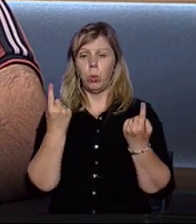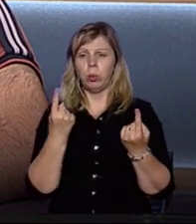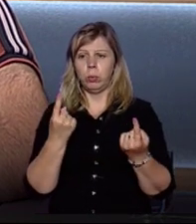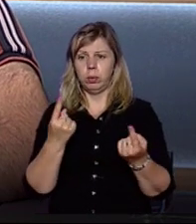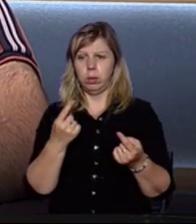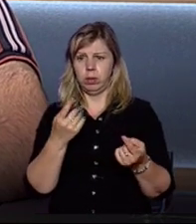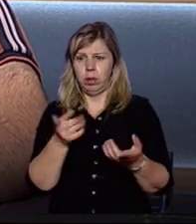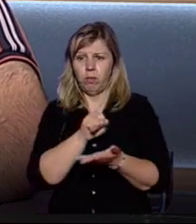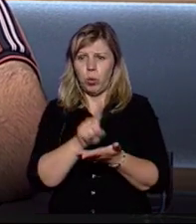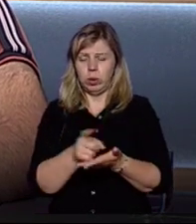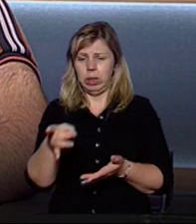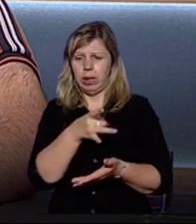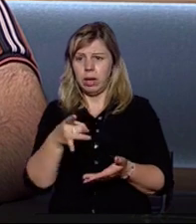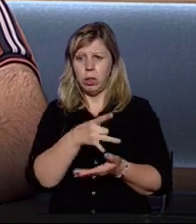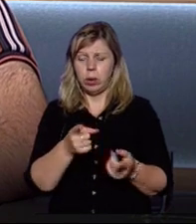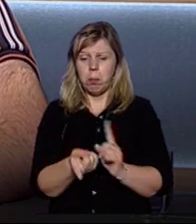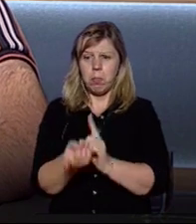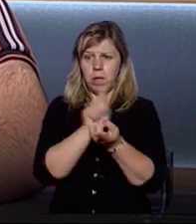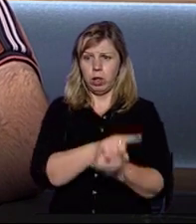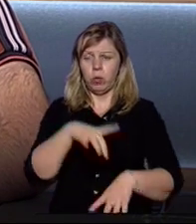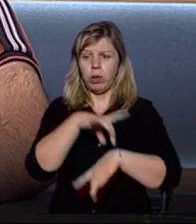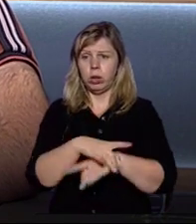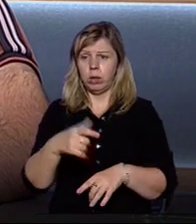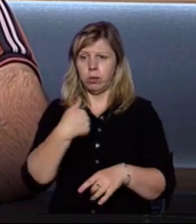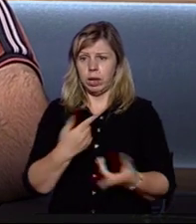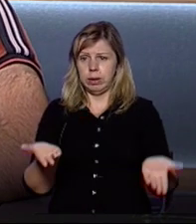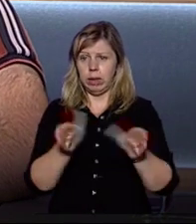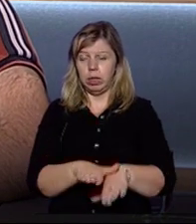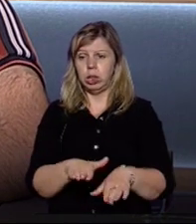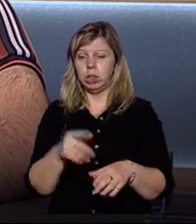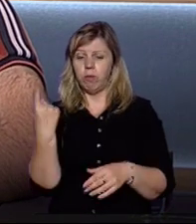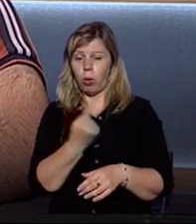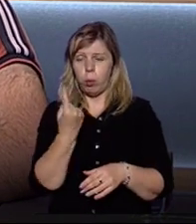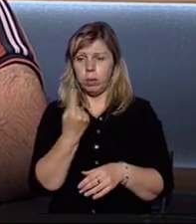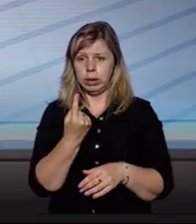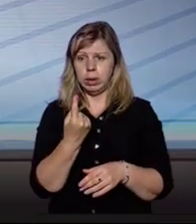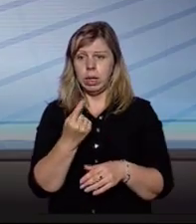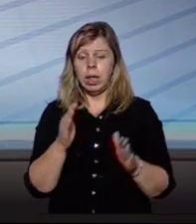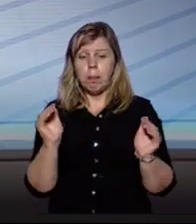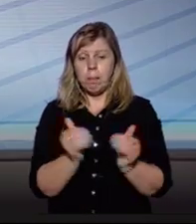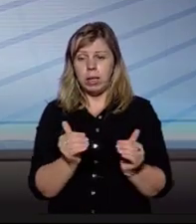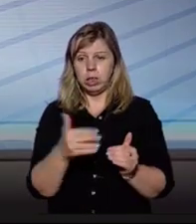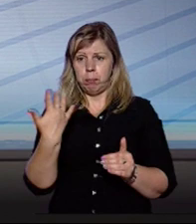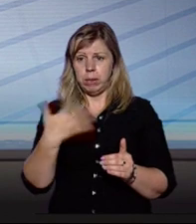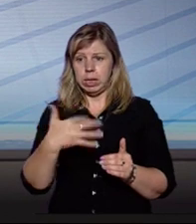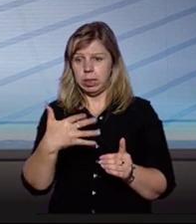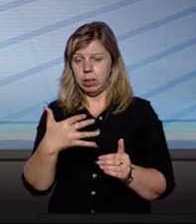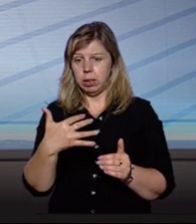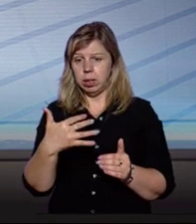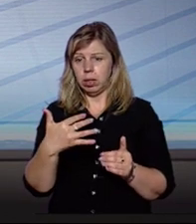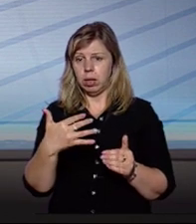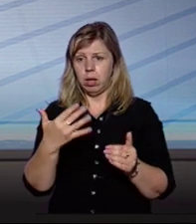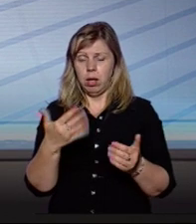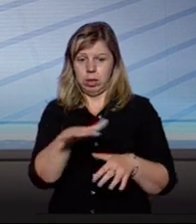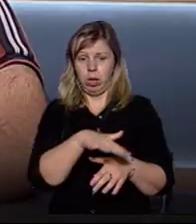субрегіональні. Функції районів перейдуть. Фактично в нас залишиться в області не менше 50 об